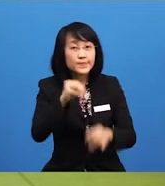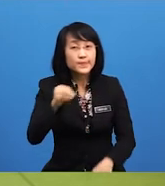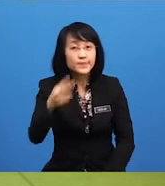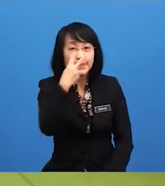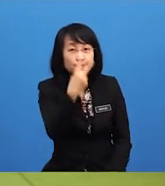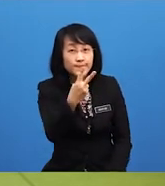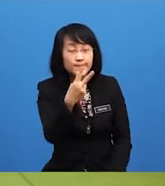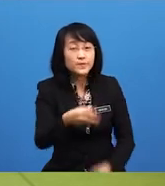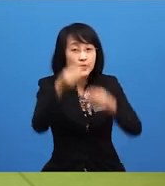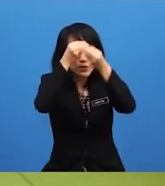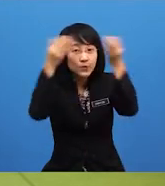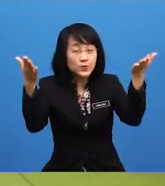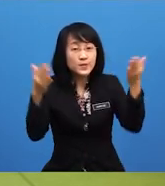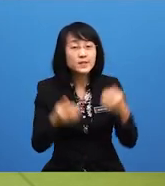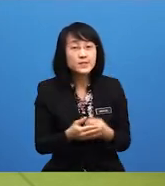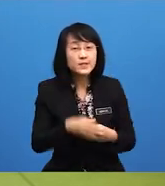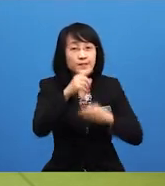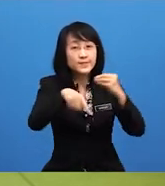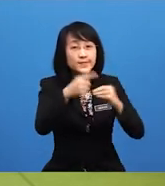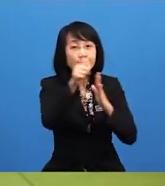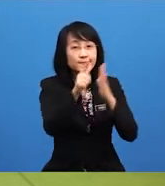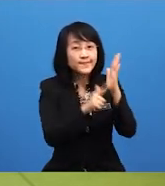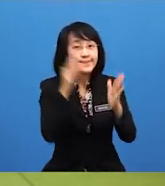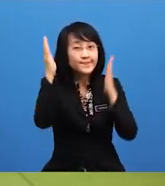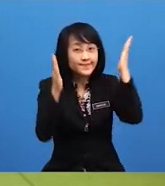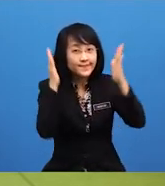sebagai informasi ringkas tentang perlembagaan Malaysia